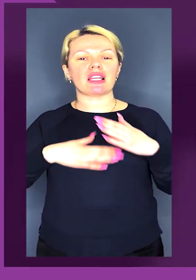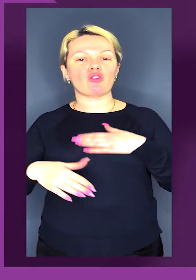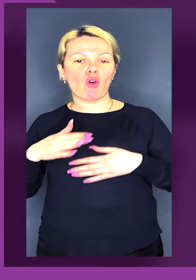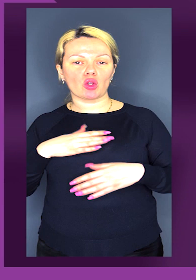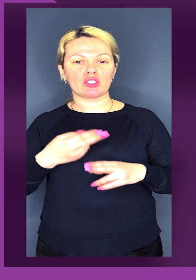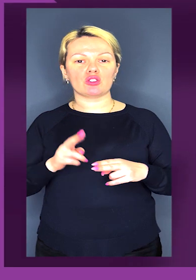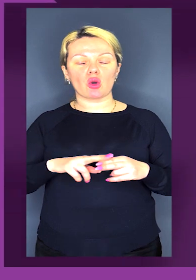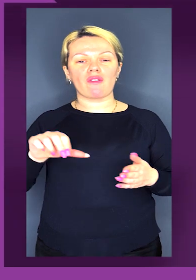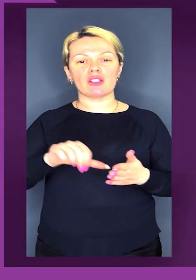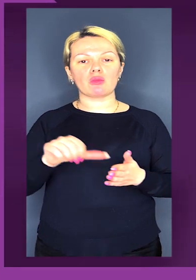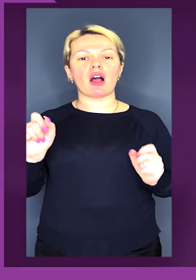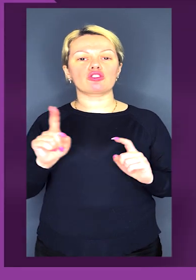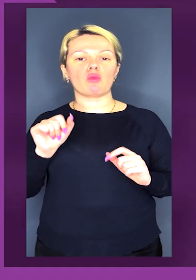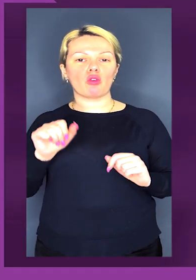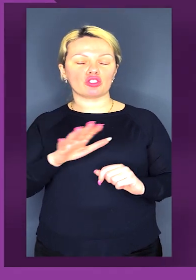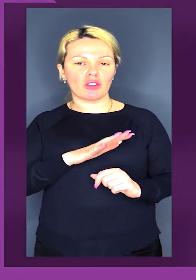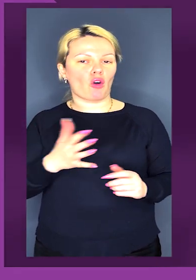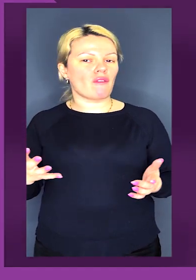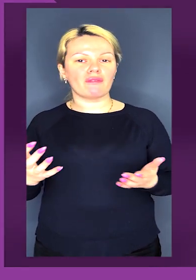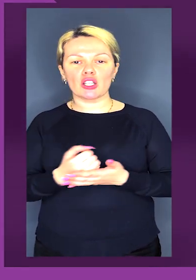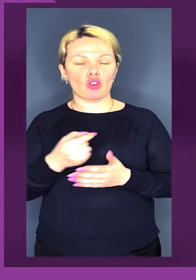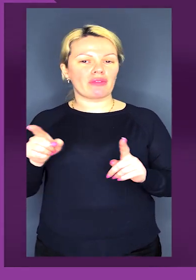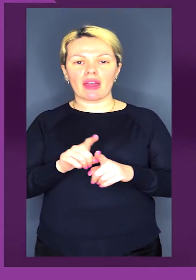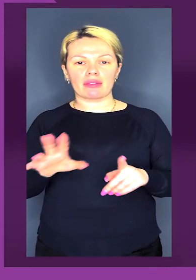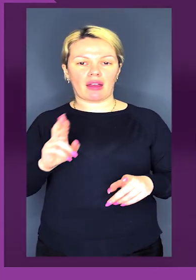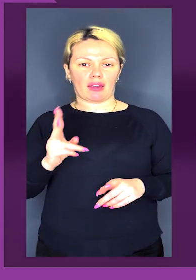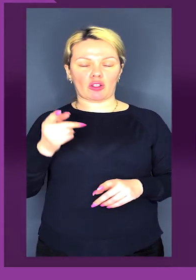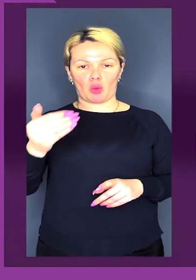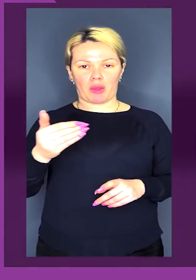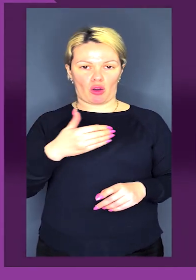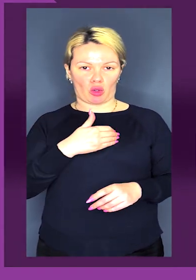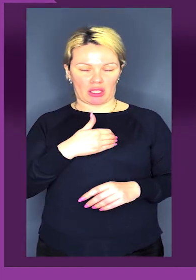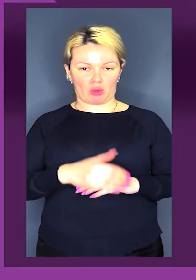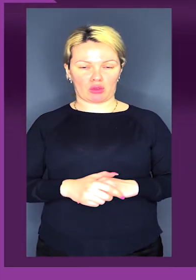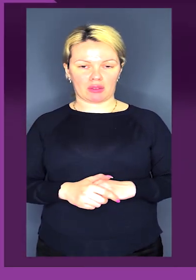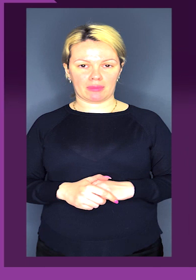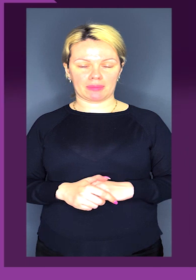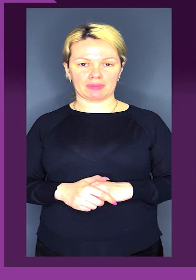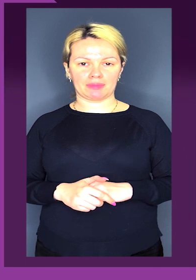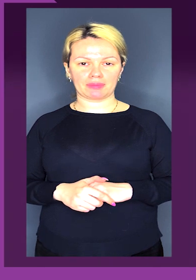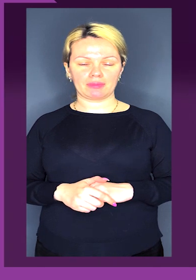все, задоволений з цього виступу, а що, можливо, вийшло не так, як тобі б хотілося?